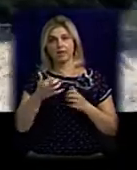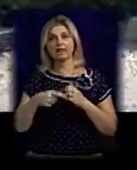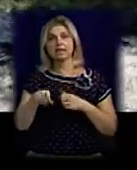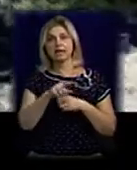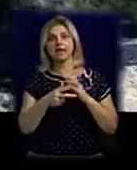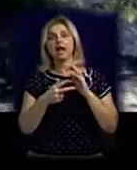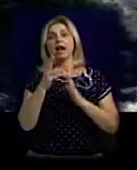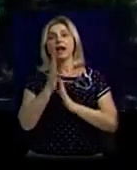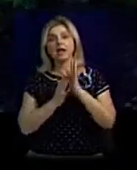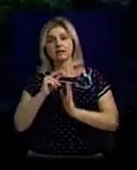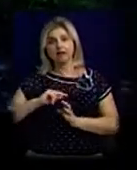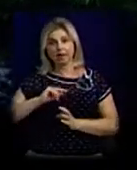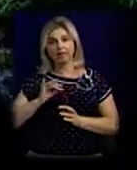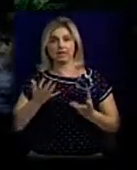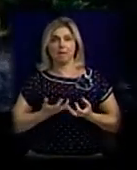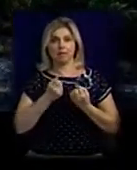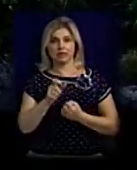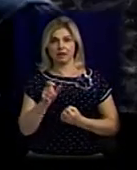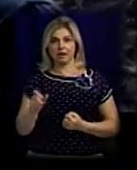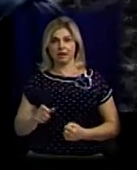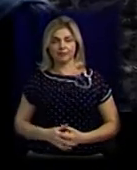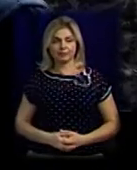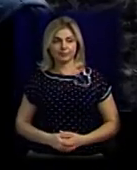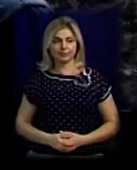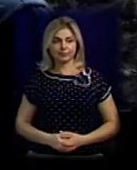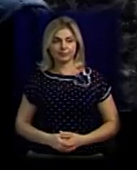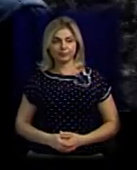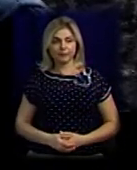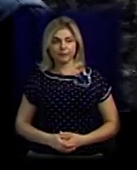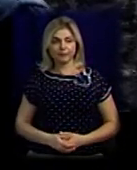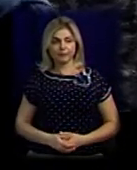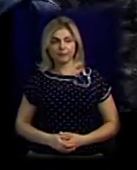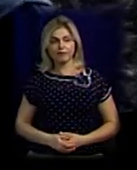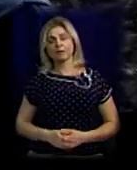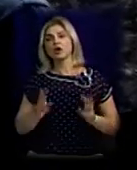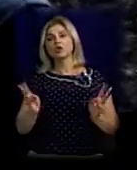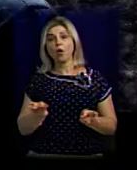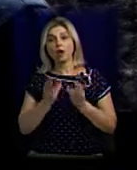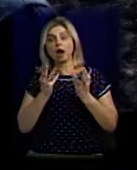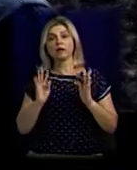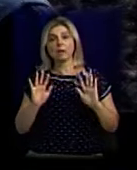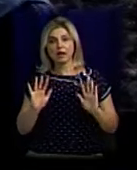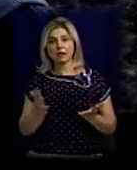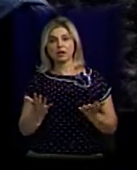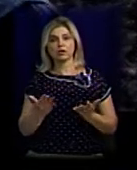лісівники та рятувальники. Заграння відбувалося від